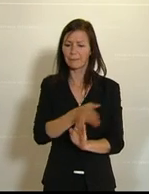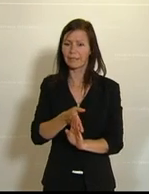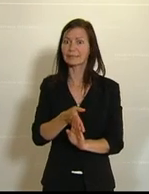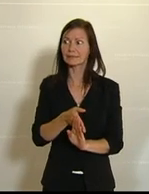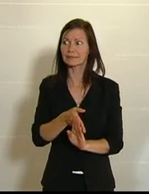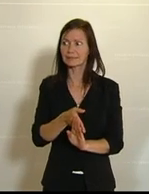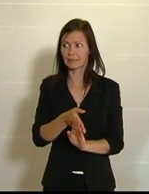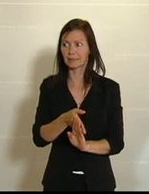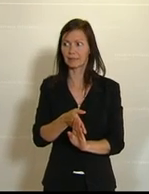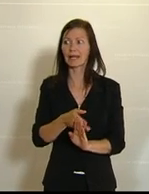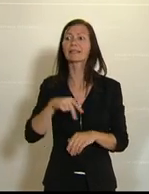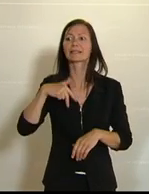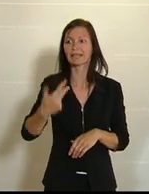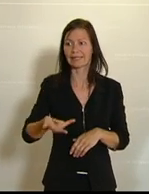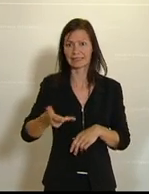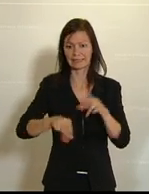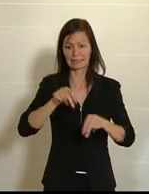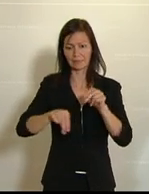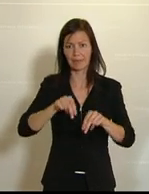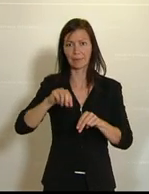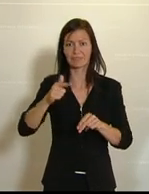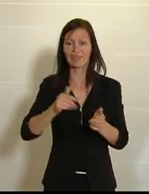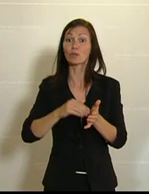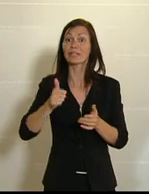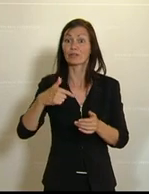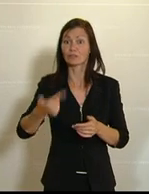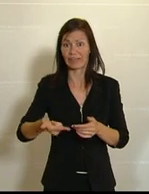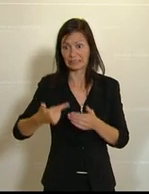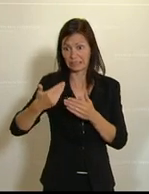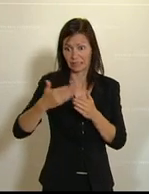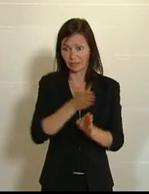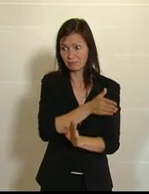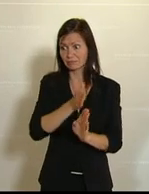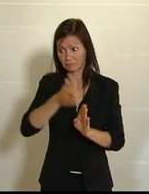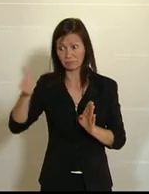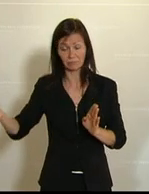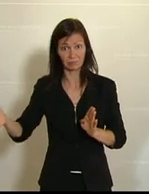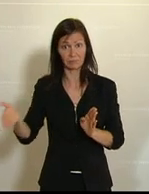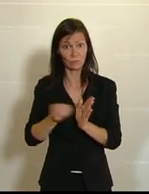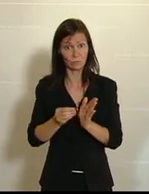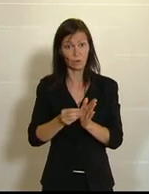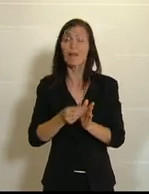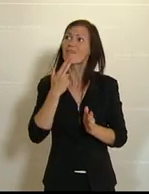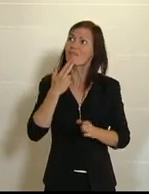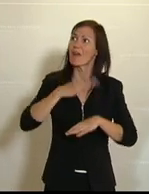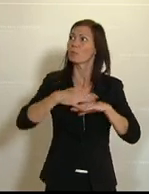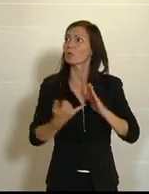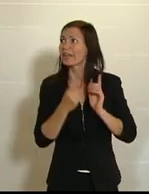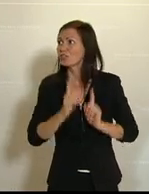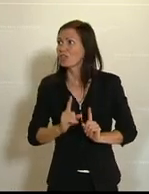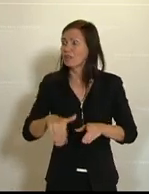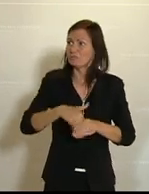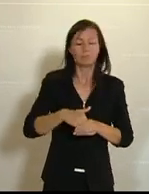.2021. Und es gilt jetzt nicht nur für Leute, die auf Projektstellen sitzen, sondern auch für andere,